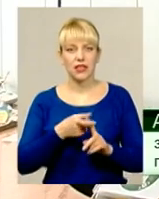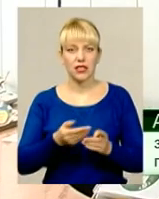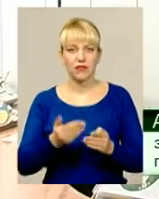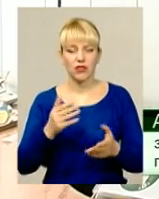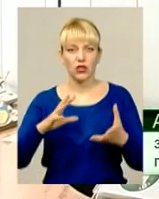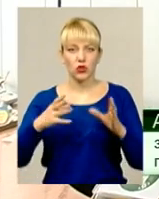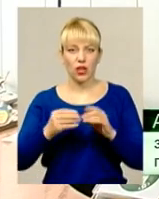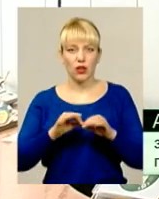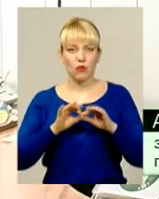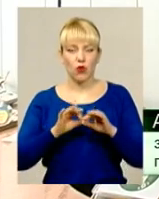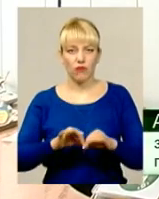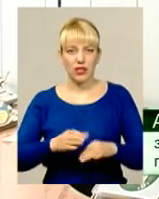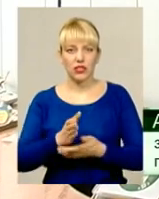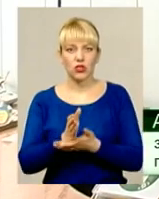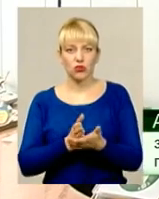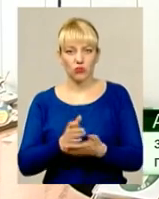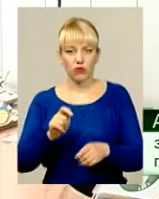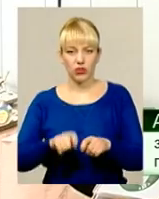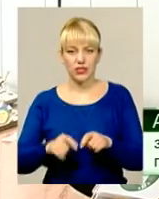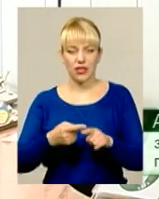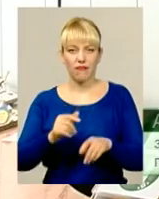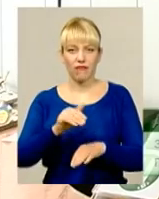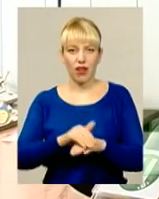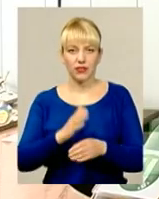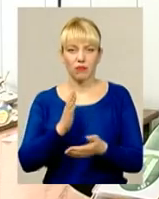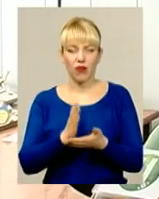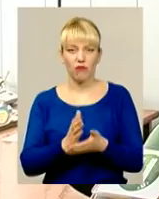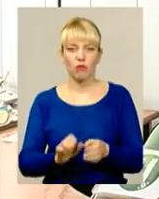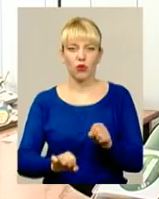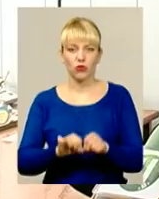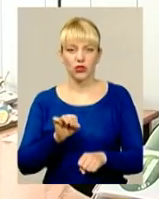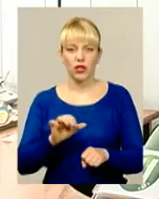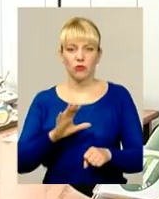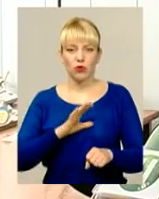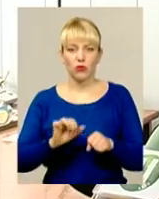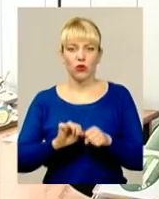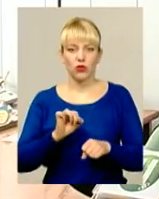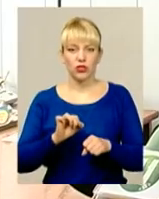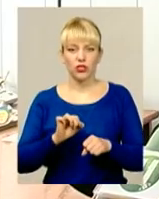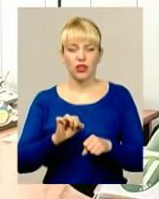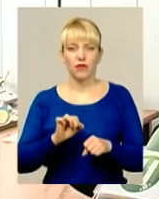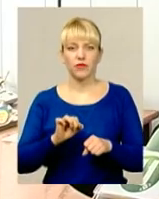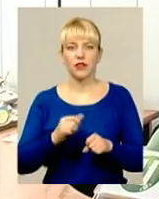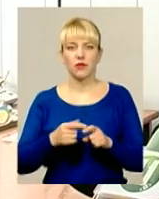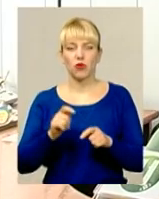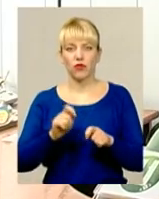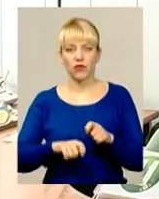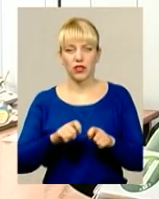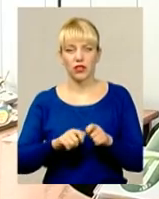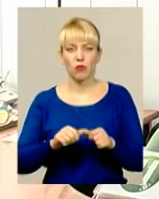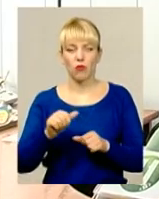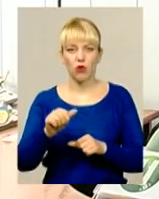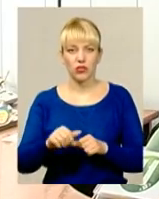перевірки. Дійсно, цей факт мав місце. Було порушення правил поведінки поза службою. На даний час проводиться